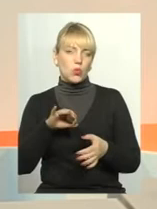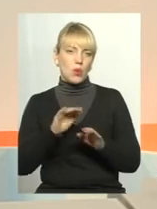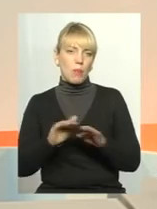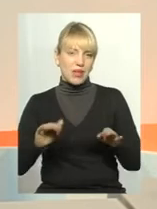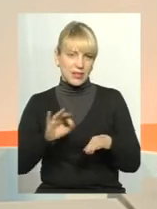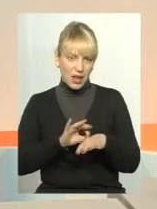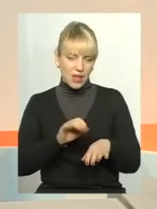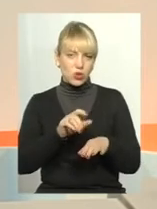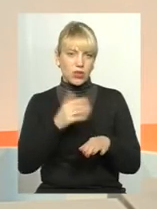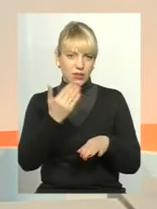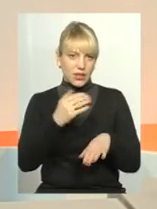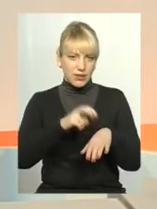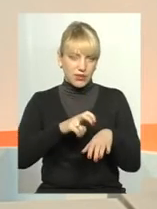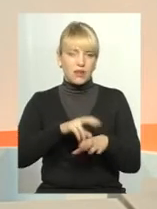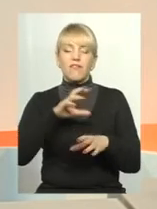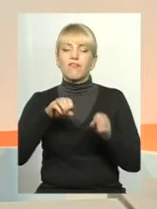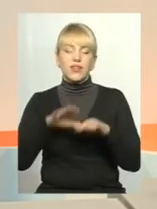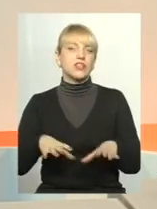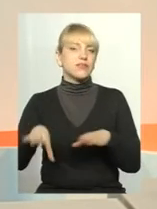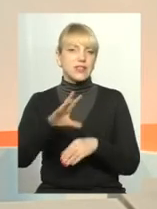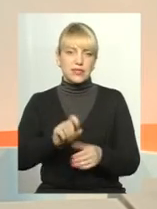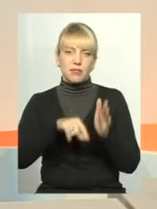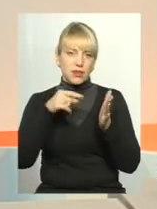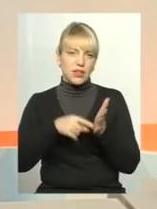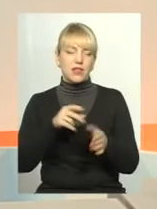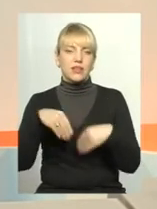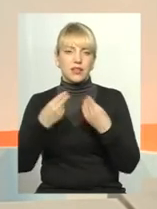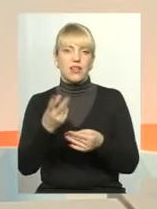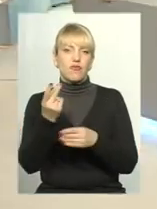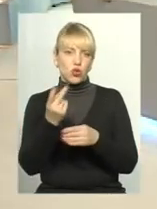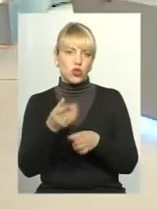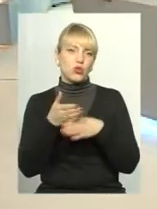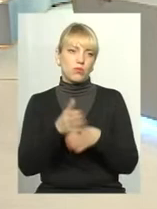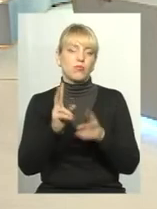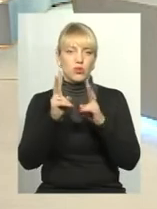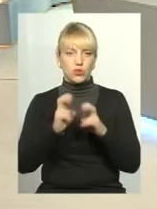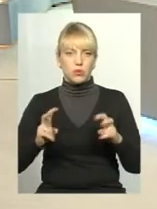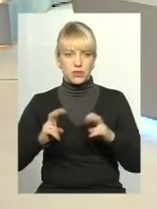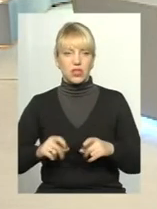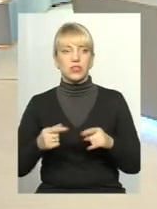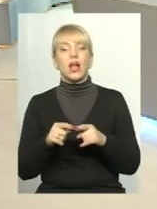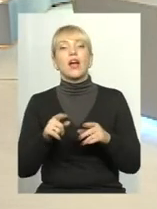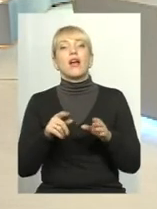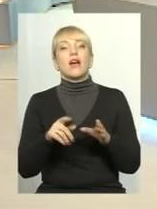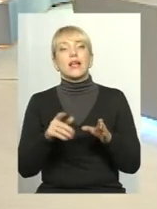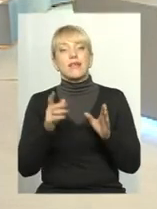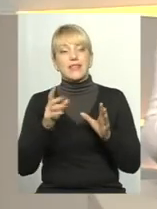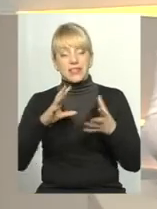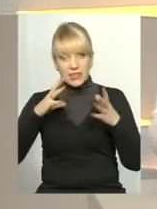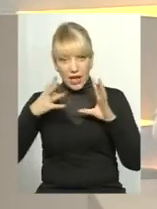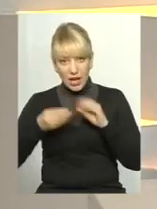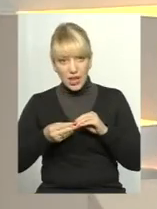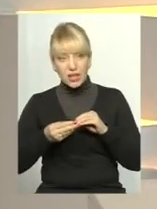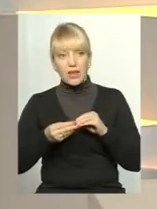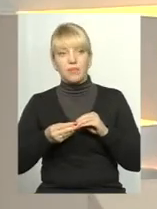не вирішать всі питання із наданням вторинної допомоги, з обстеженням. зрозуміла. Так що, в принципі, загальна